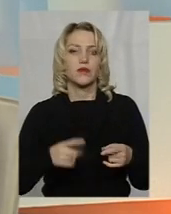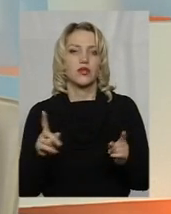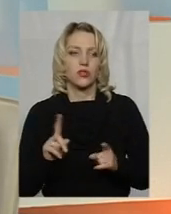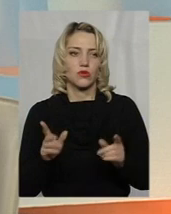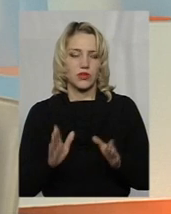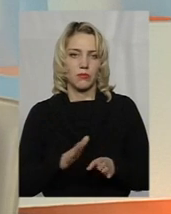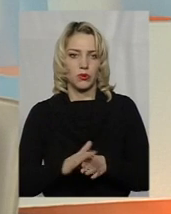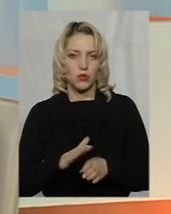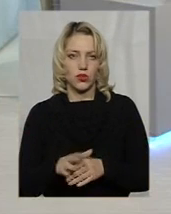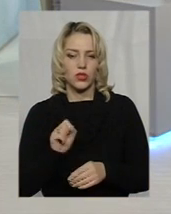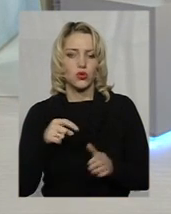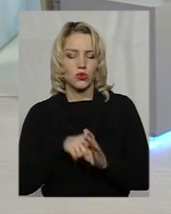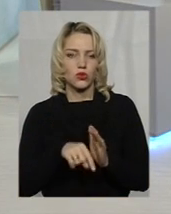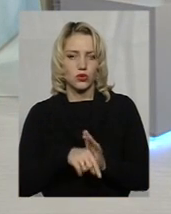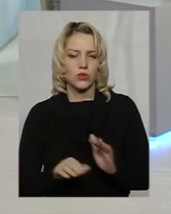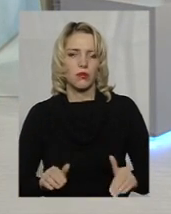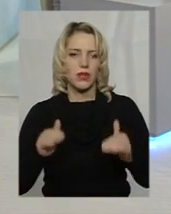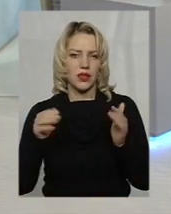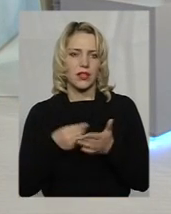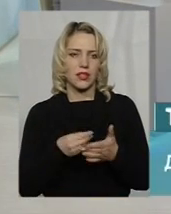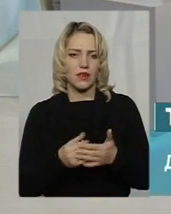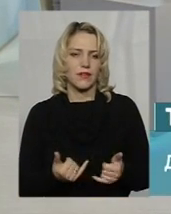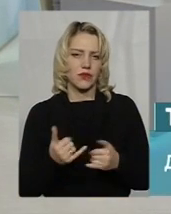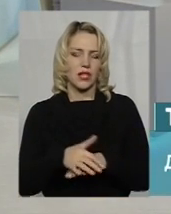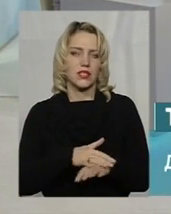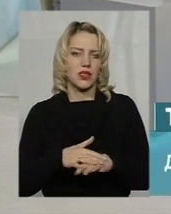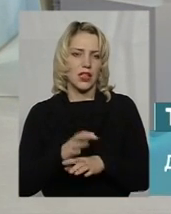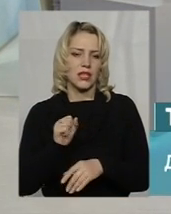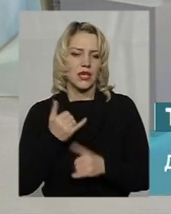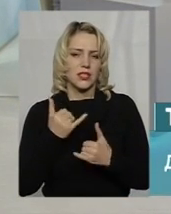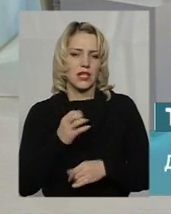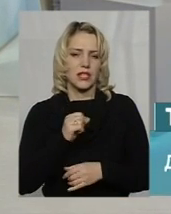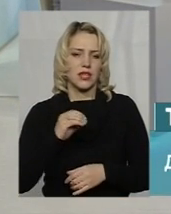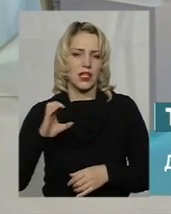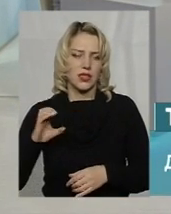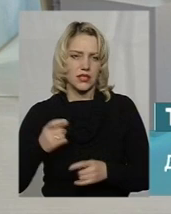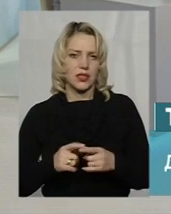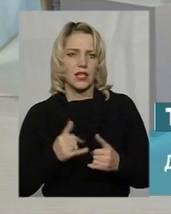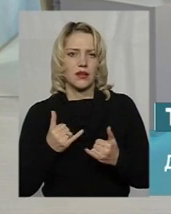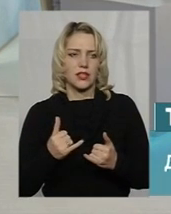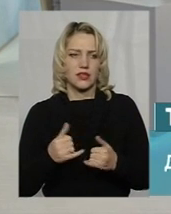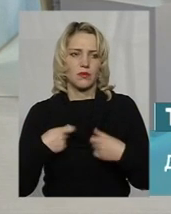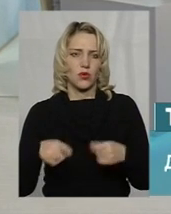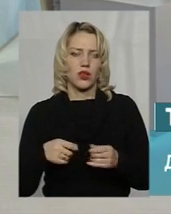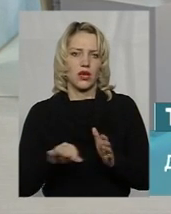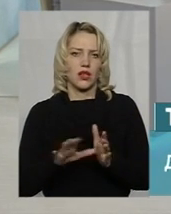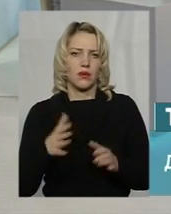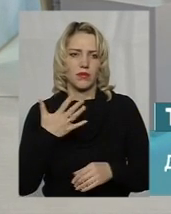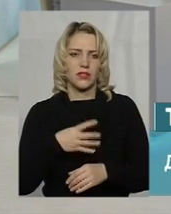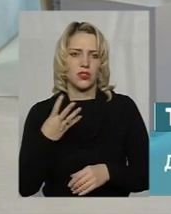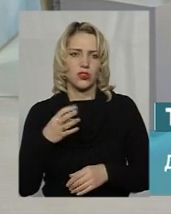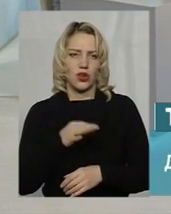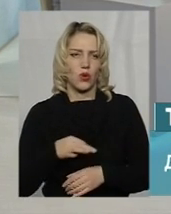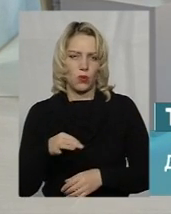відбудеться. Що стосується підняття тарифу для населення, зараз атомна енергетика, атомна станція продає електроенергію по 54